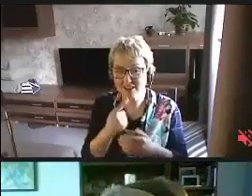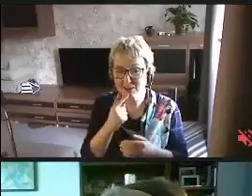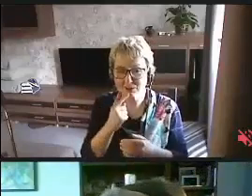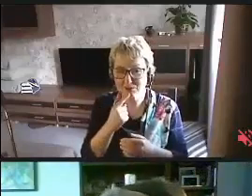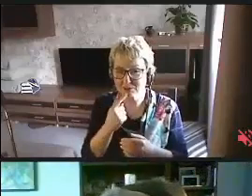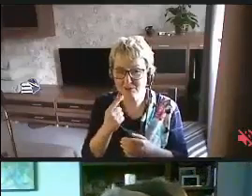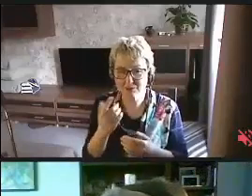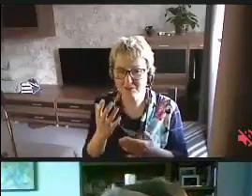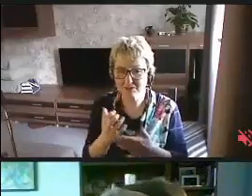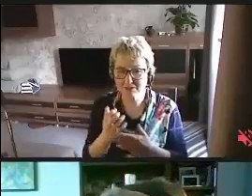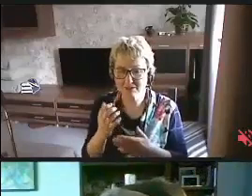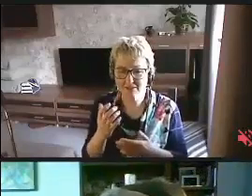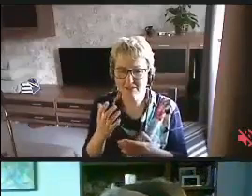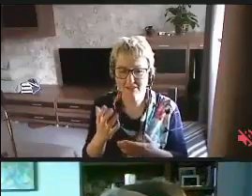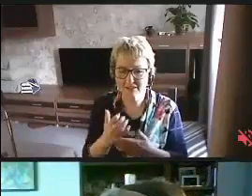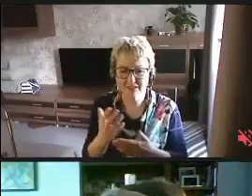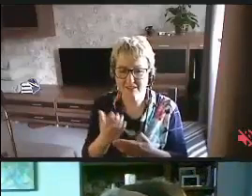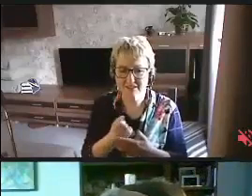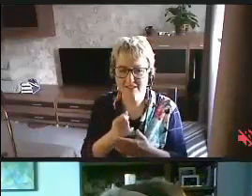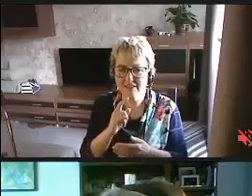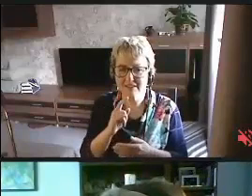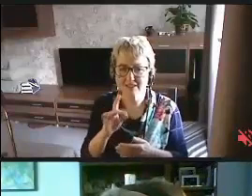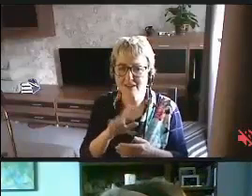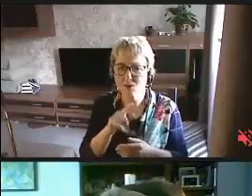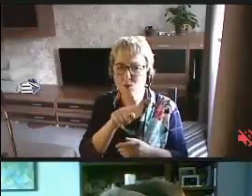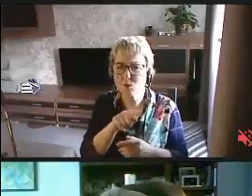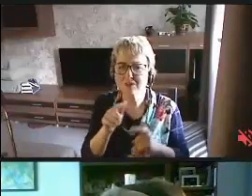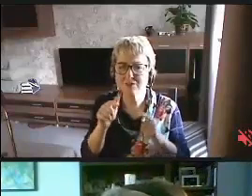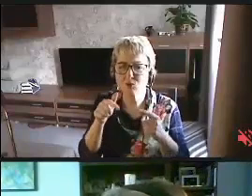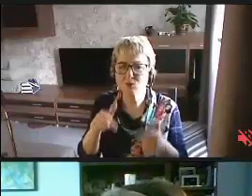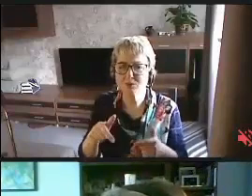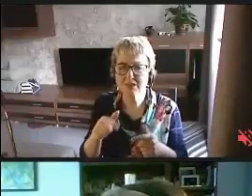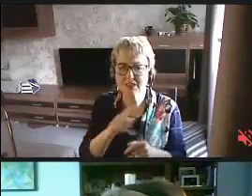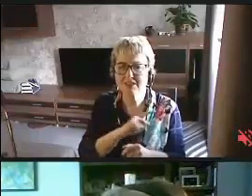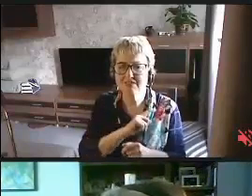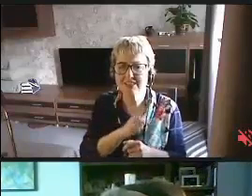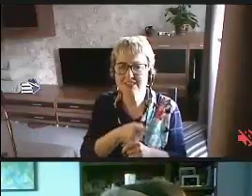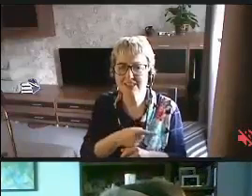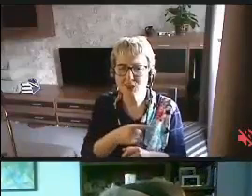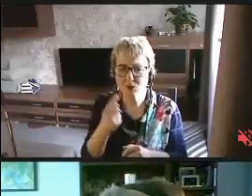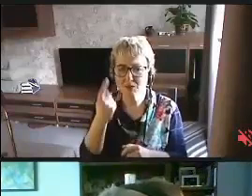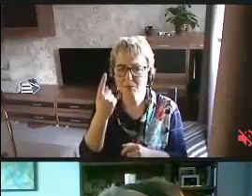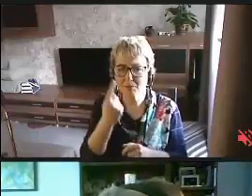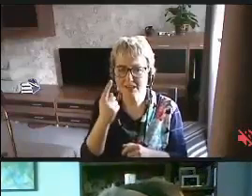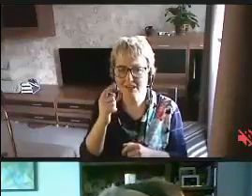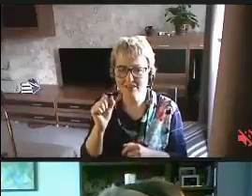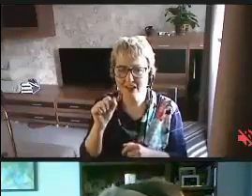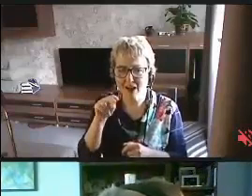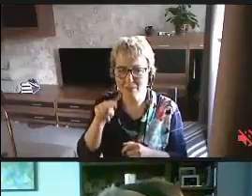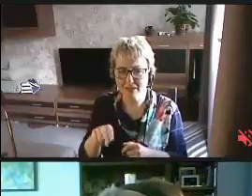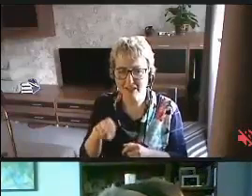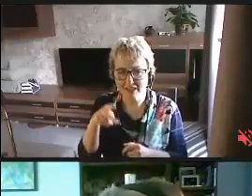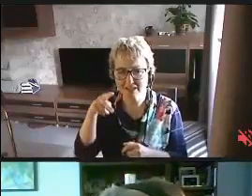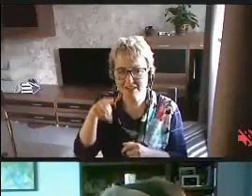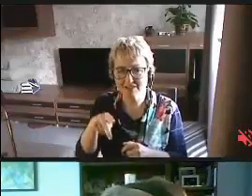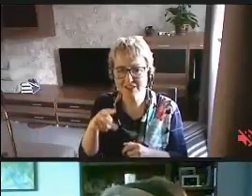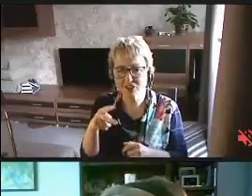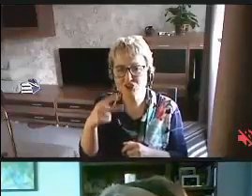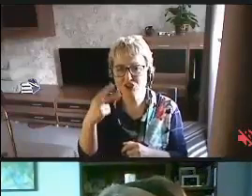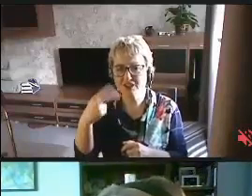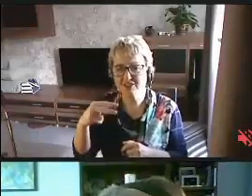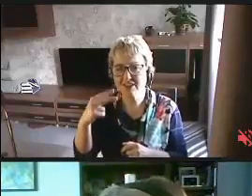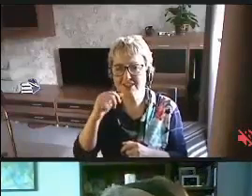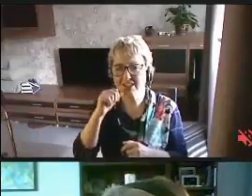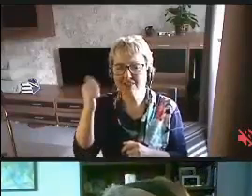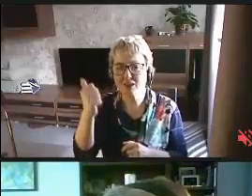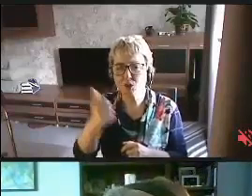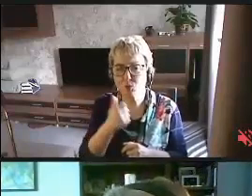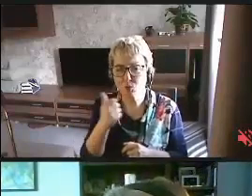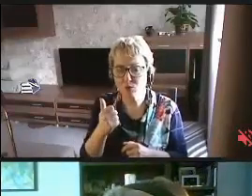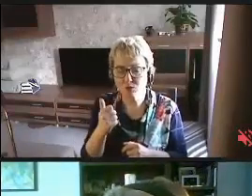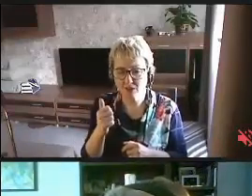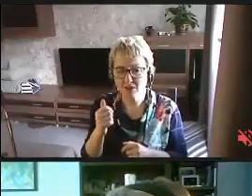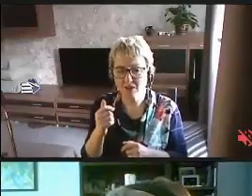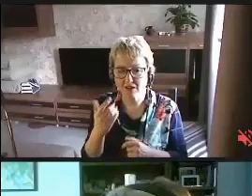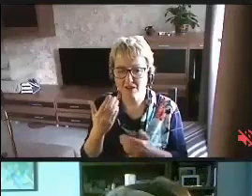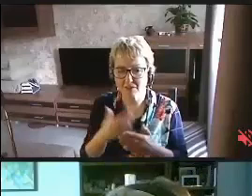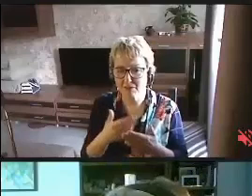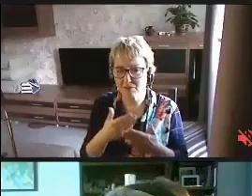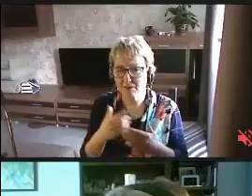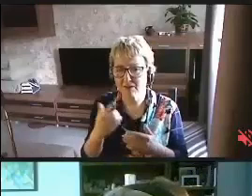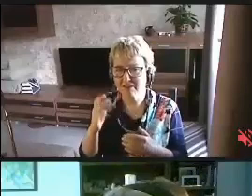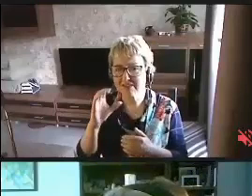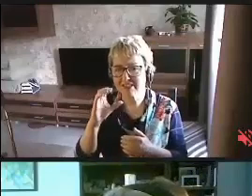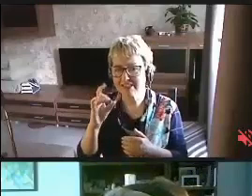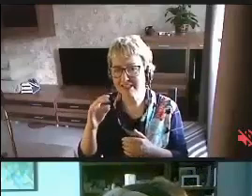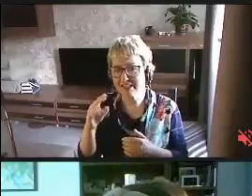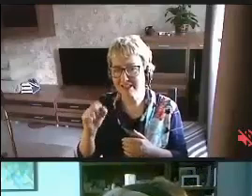составит. Он вступил в силу 1 апреля 2020 года, как сейчас помню, это была